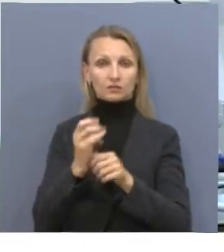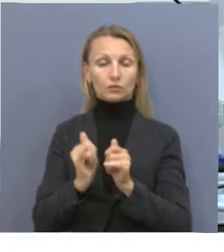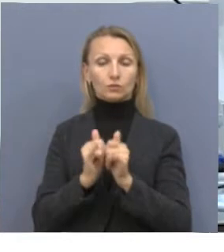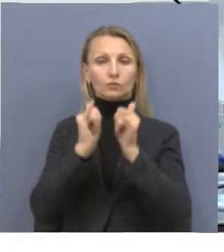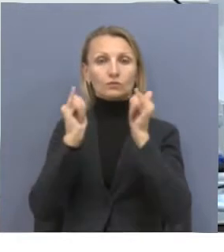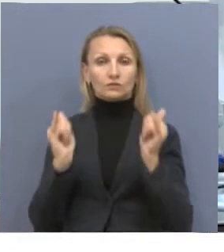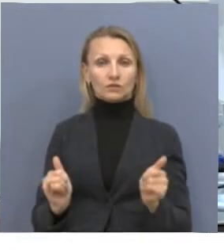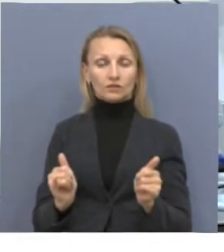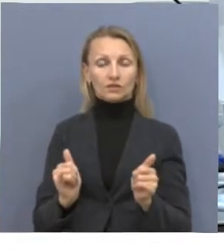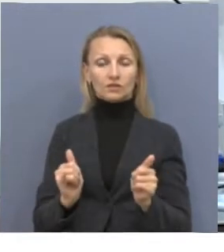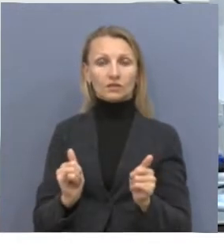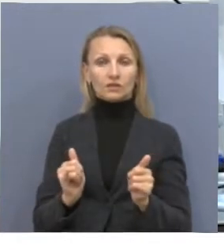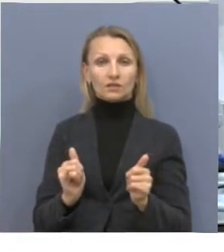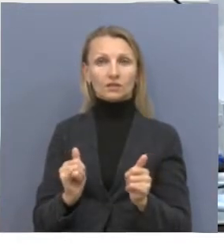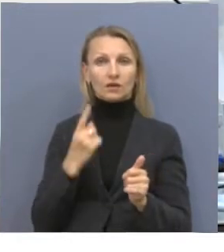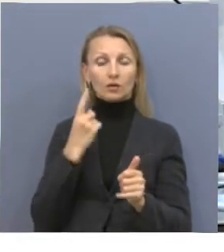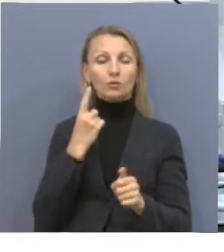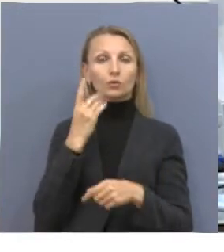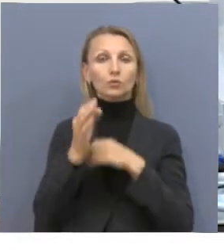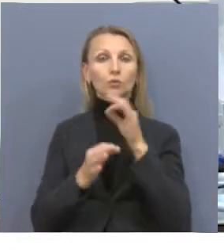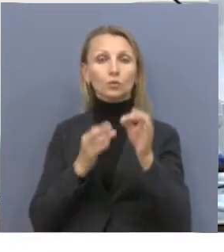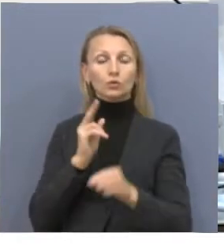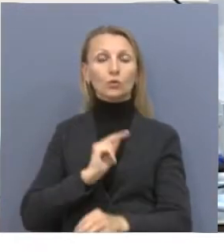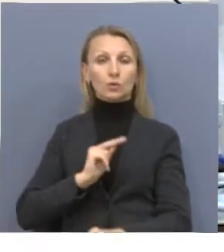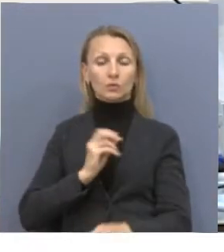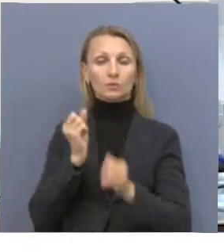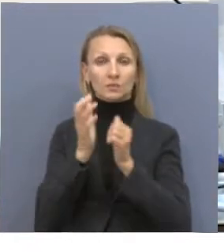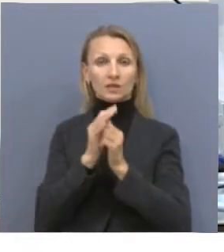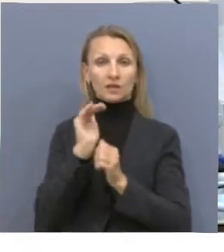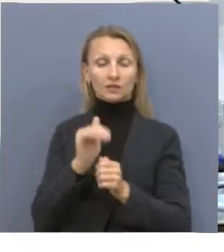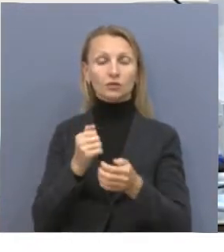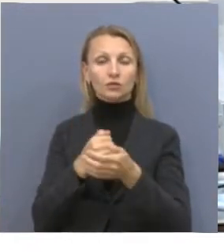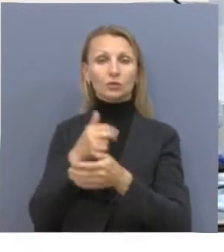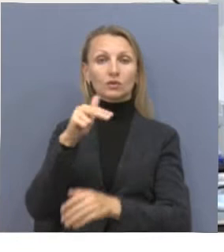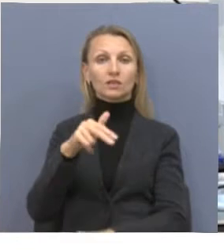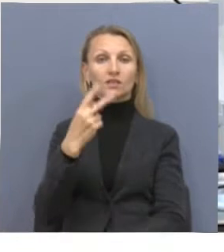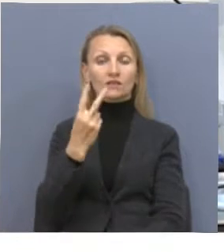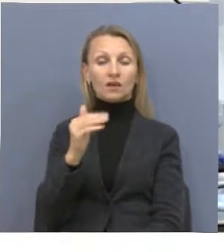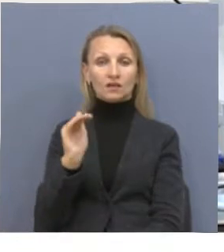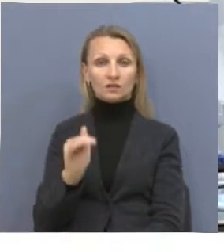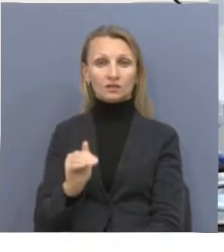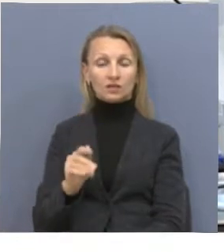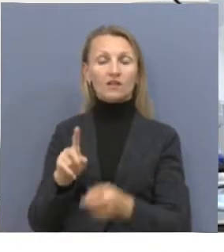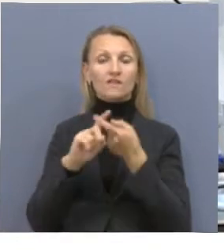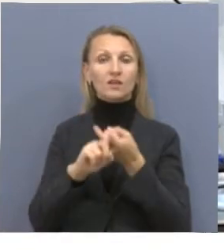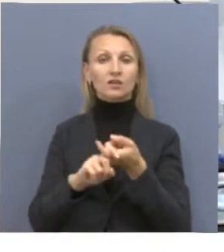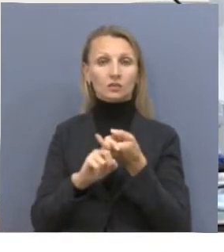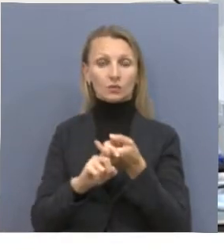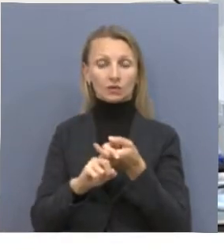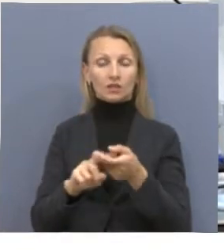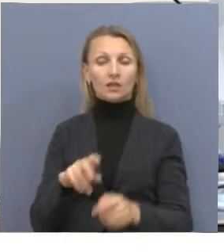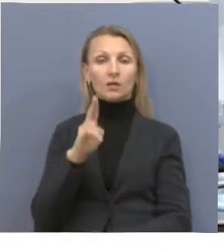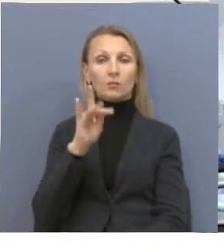Это у нас получается в круглосуточных стационарах с 15 000 тенге до 32 000 тенге. Это инфекционное отделение. В провизорных